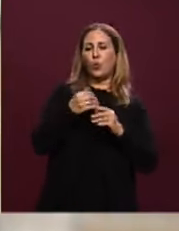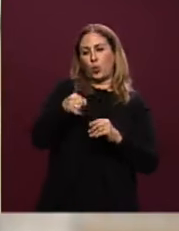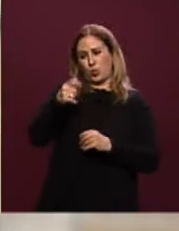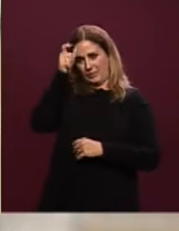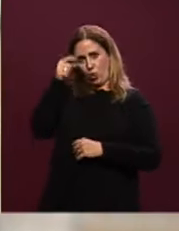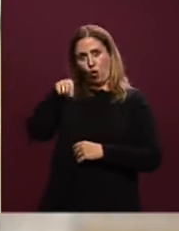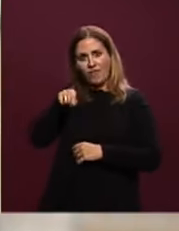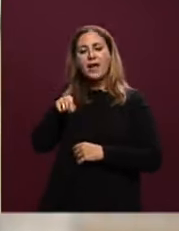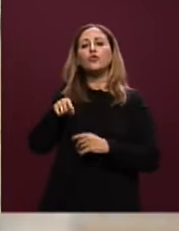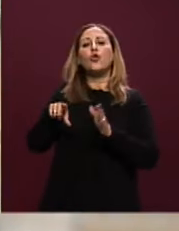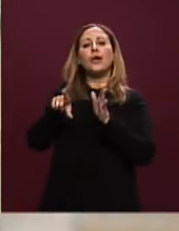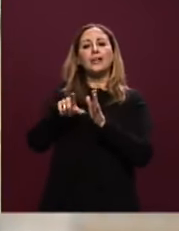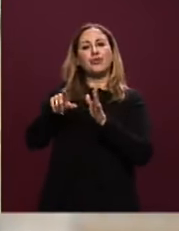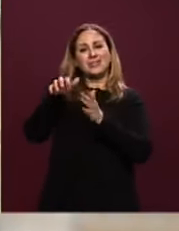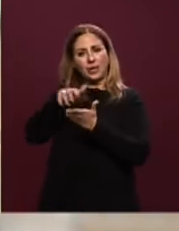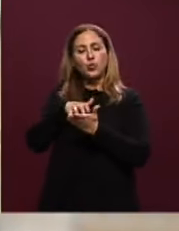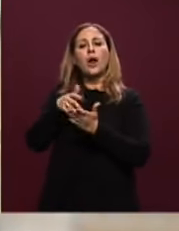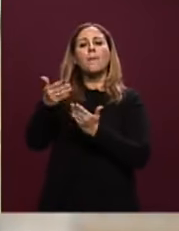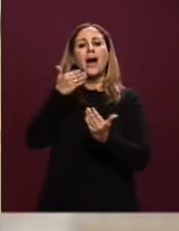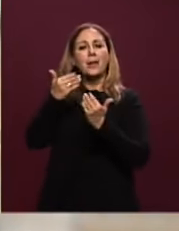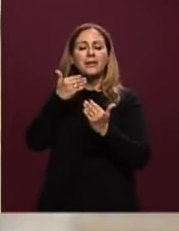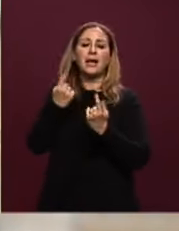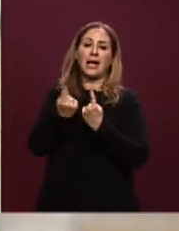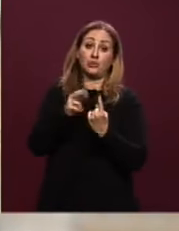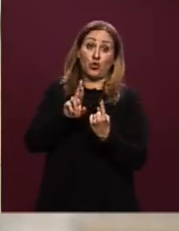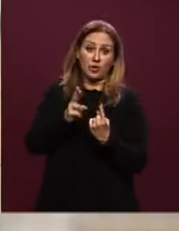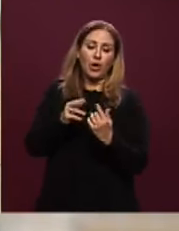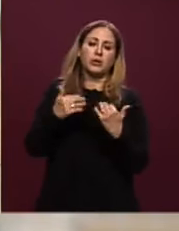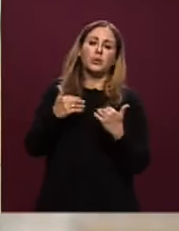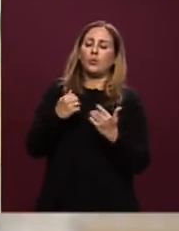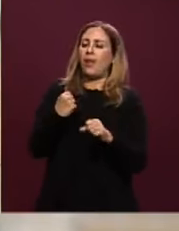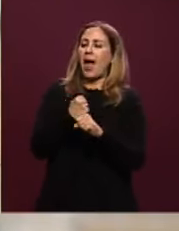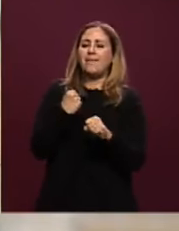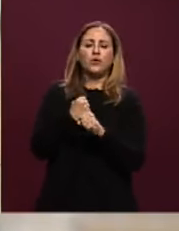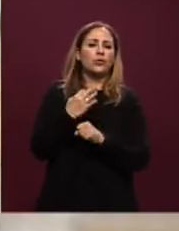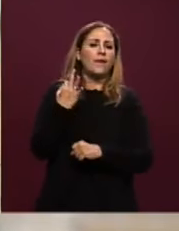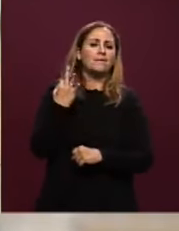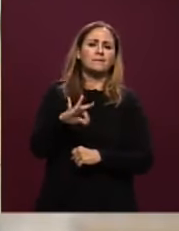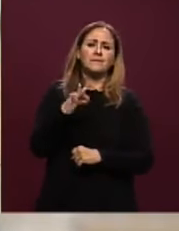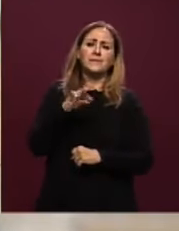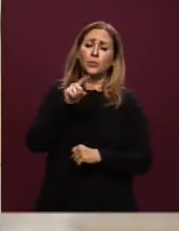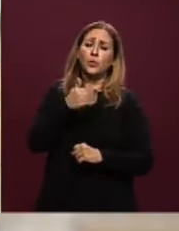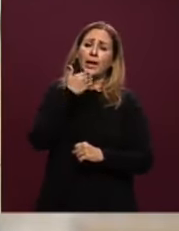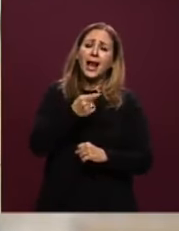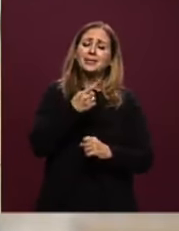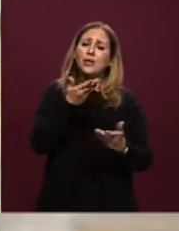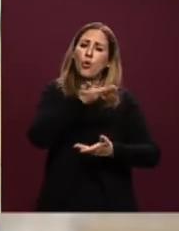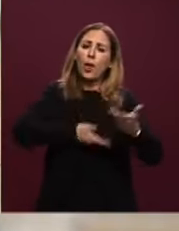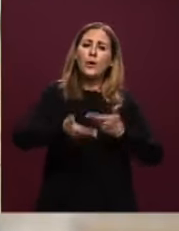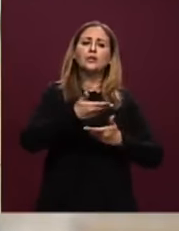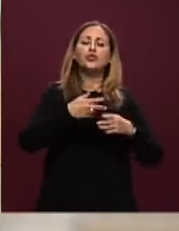'inchiesta sul caso Reggeni, che ha fatto un ottimo lavoro anche grazie alla collaborazione con la Procura di Roma.